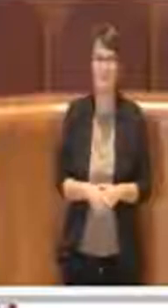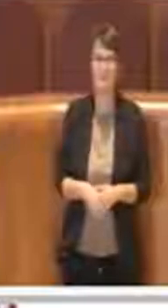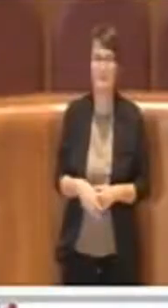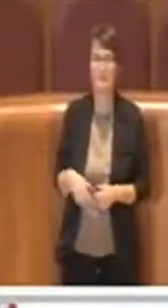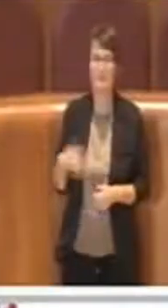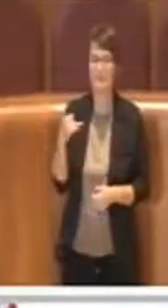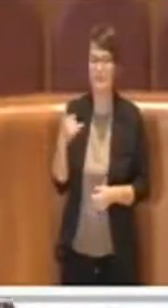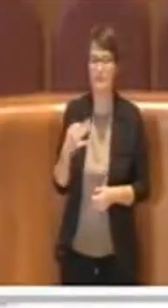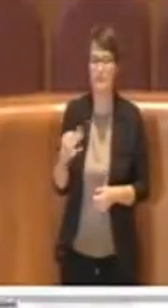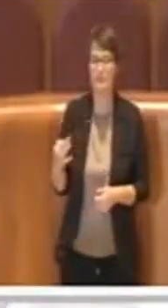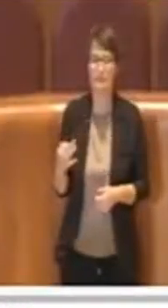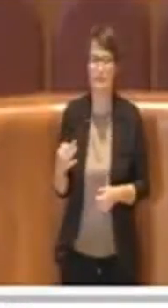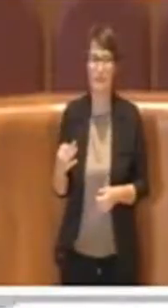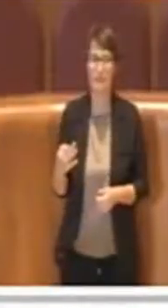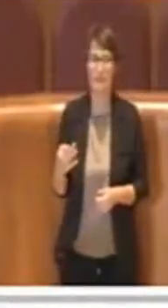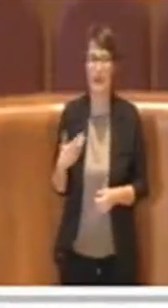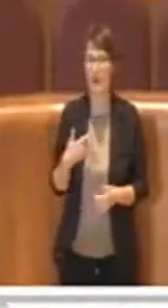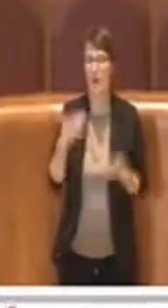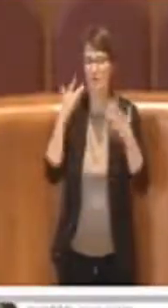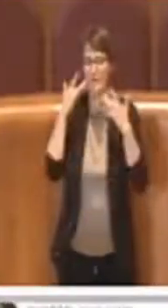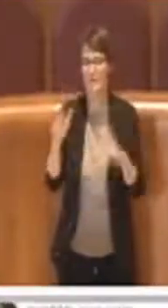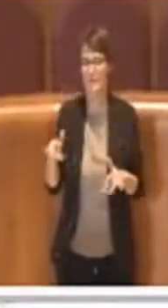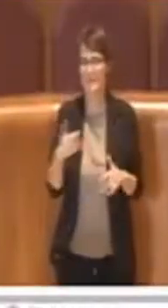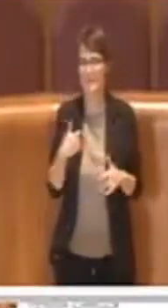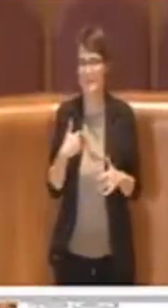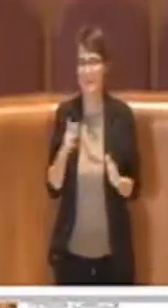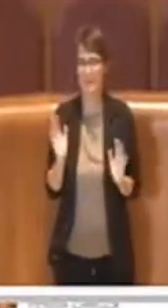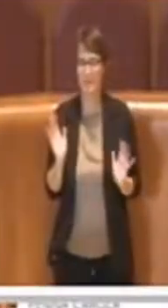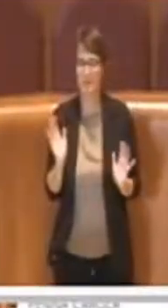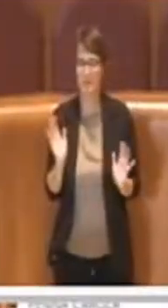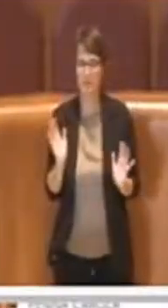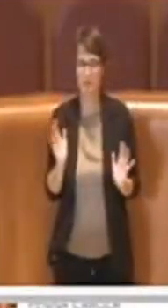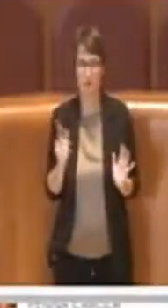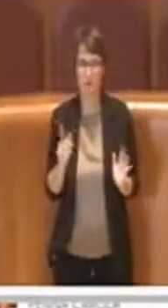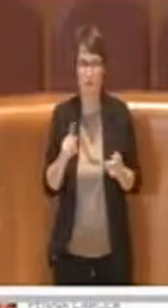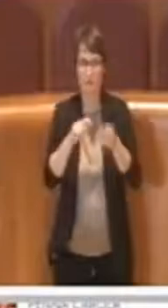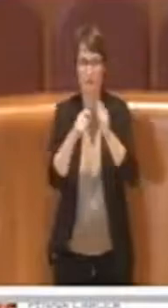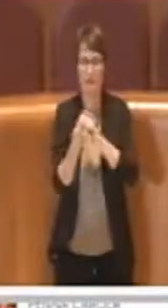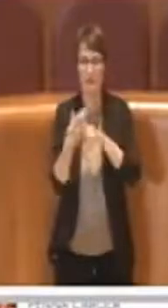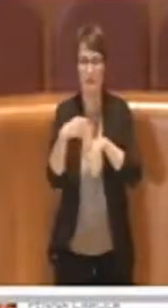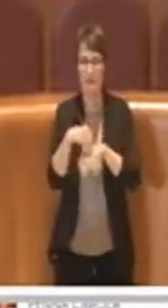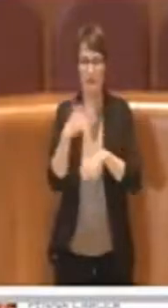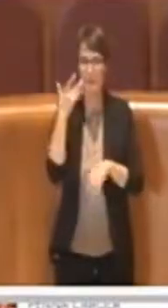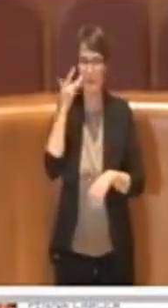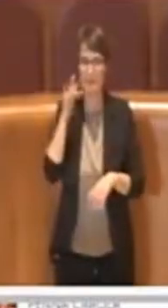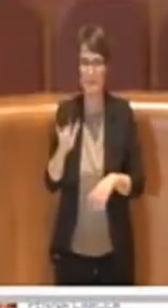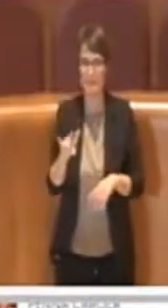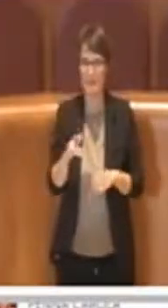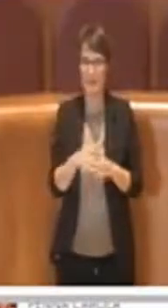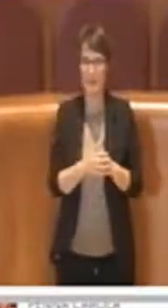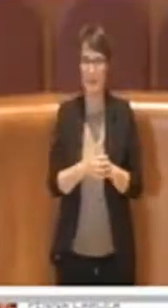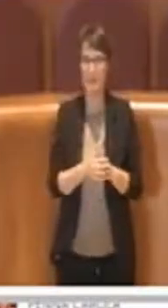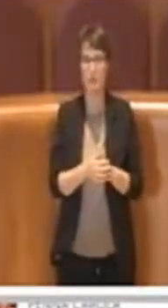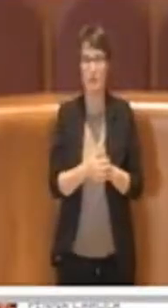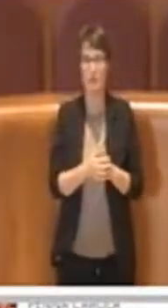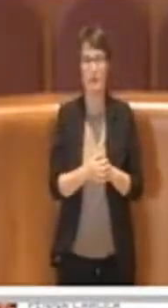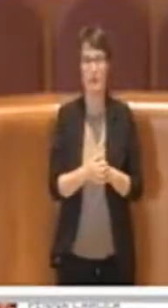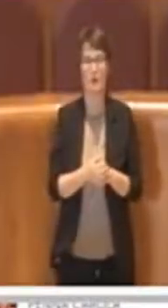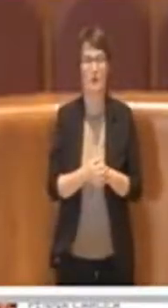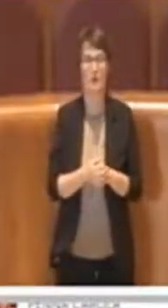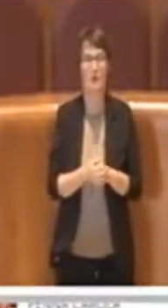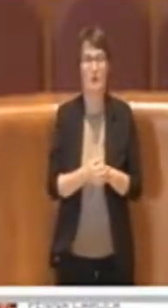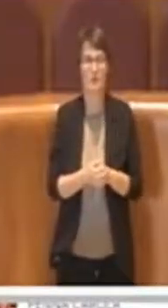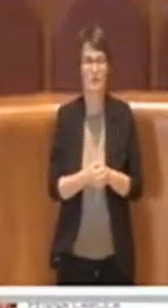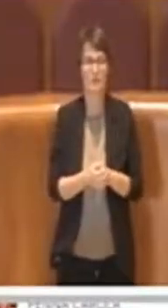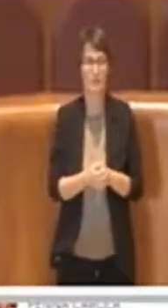Presidente, molto semplice l'emendamento, il primo va a